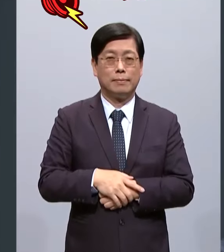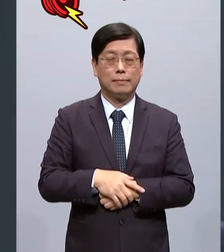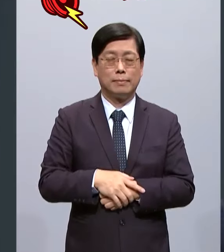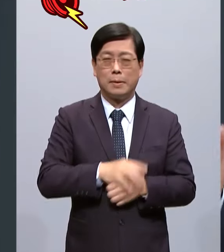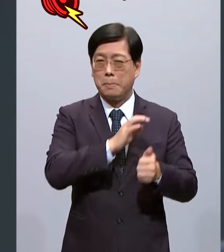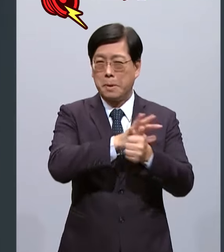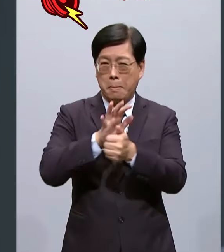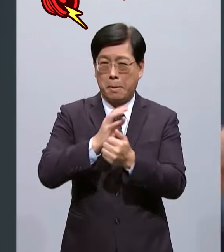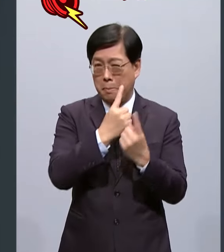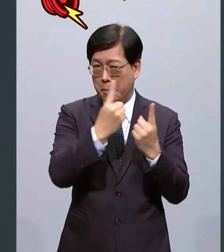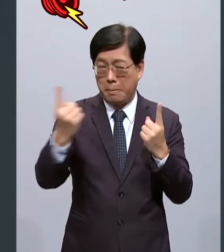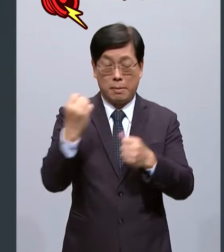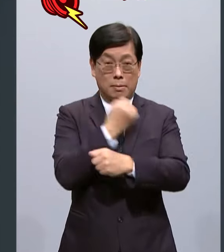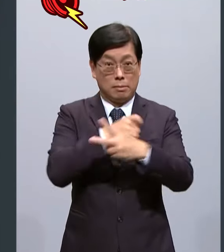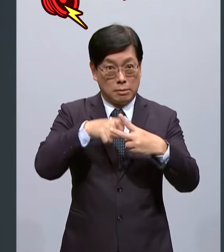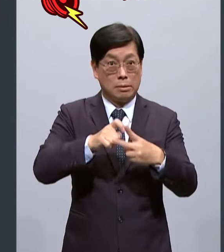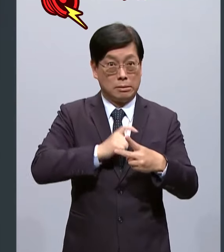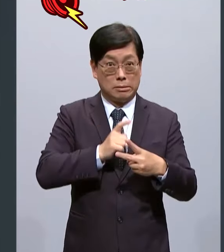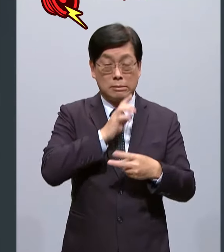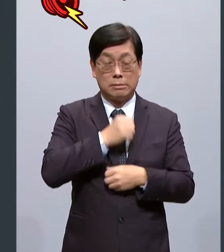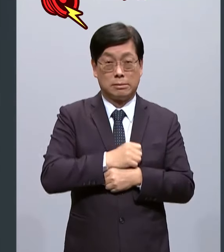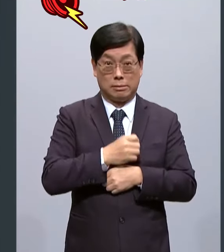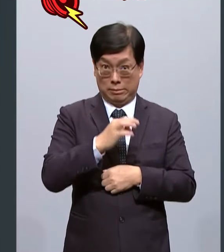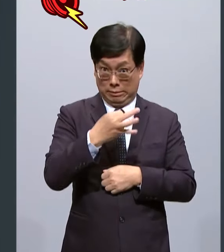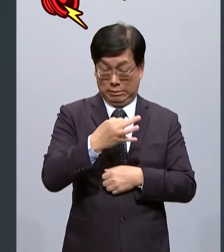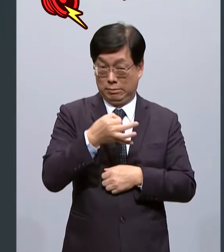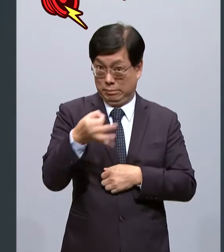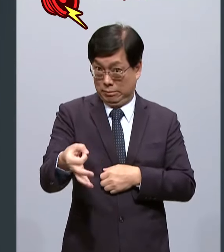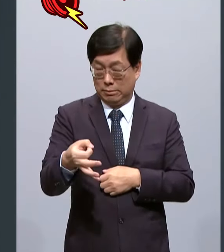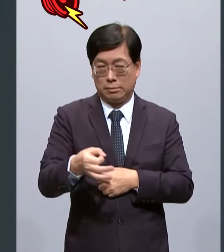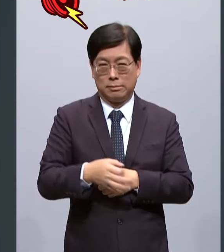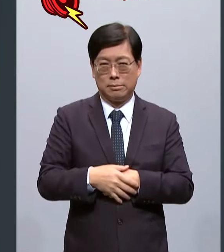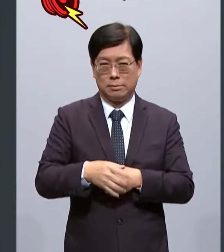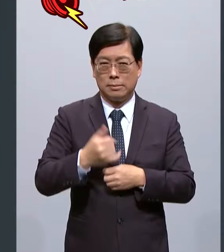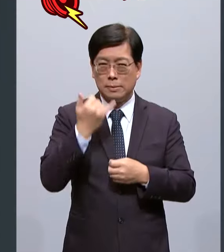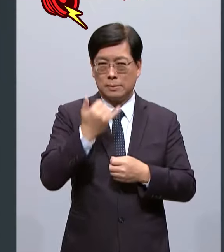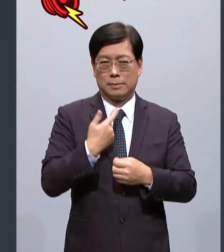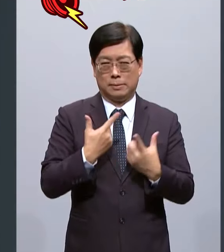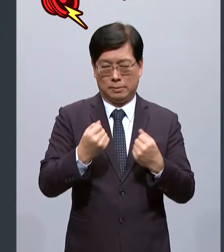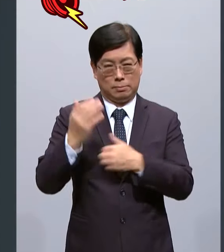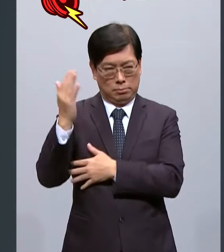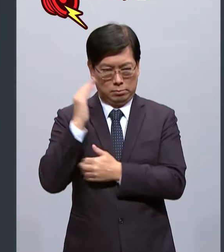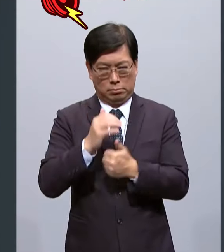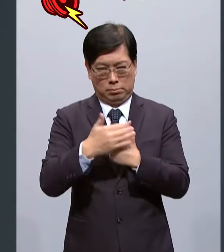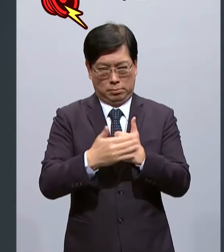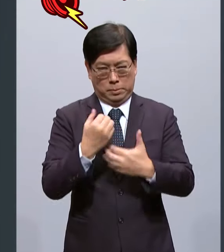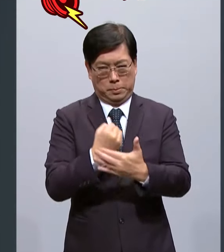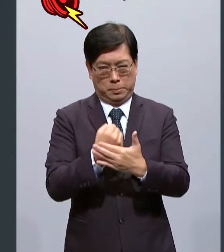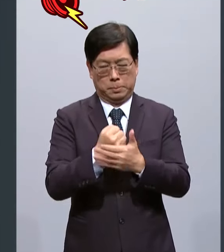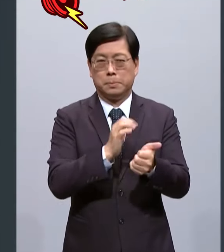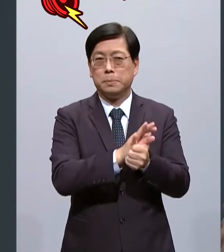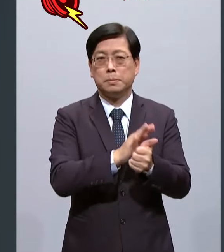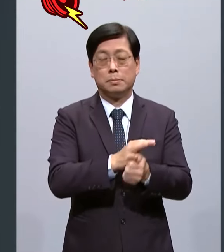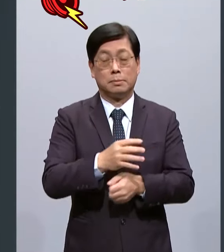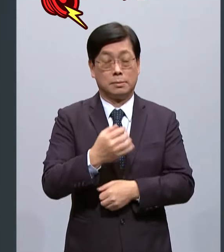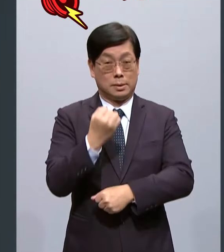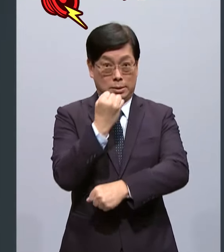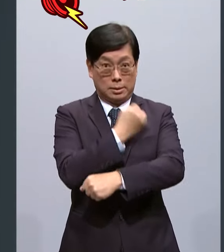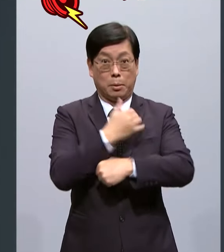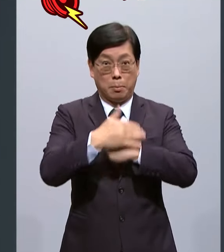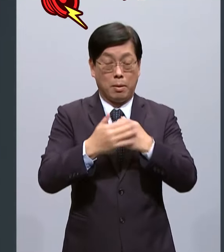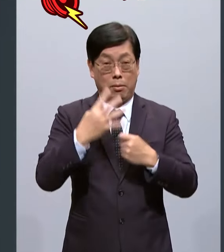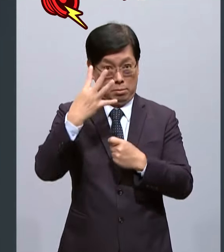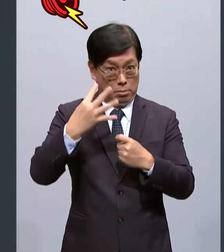让每一个劳工所缴交的每一分钱都能够得到政府的保障让劳保年资